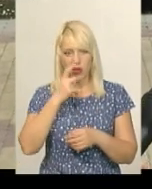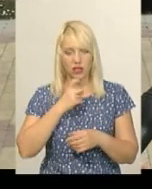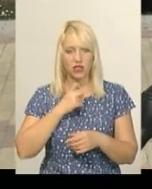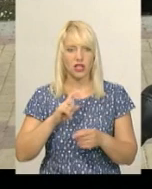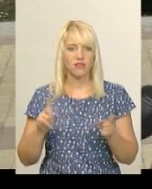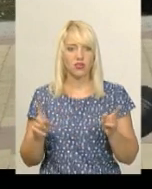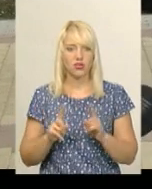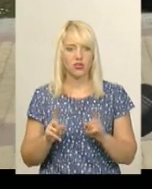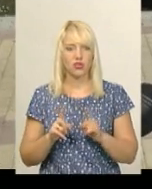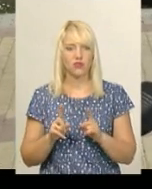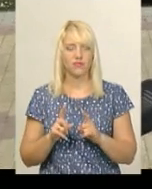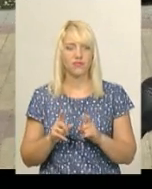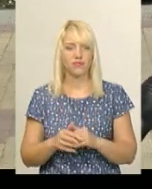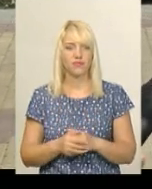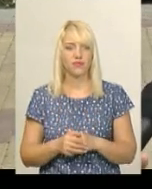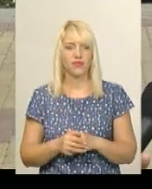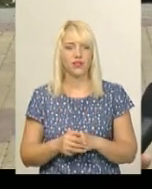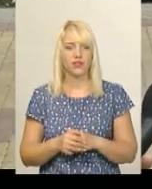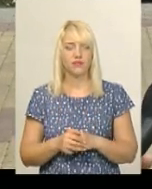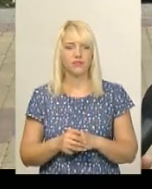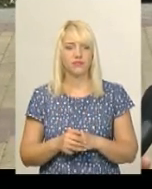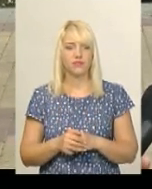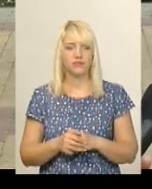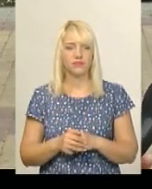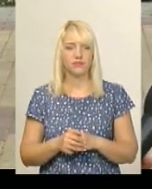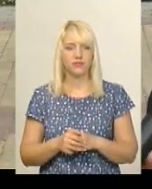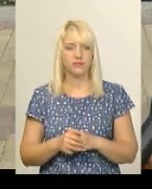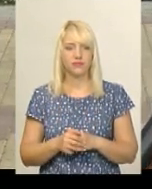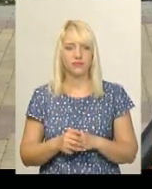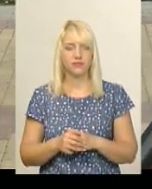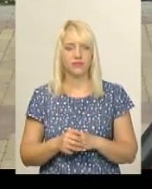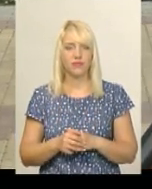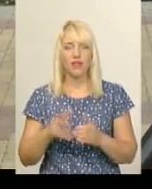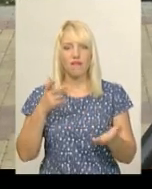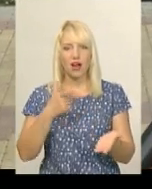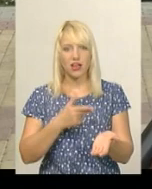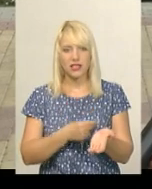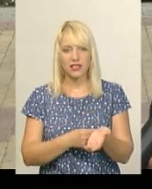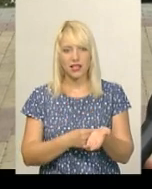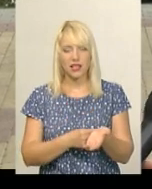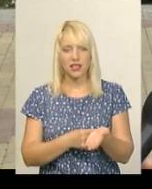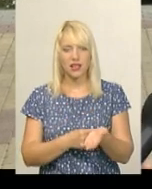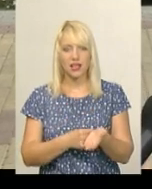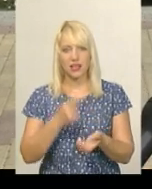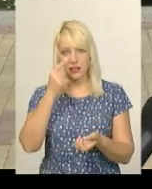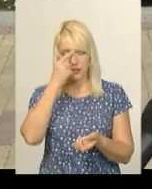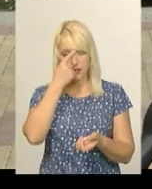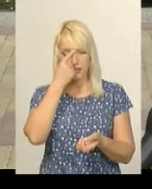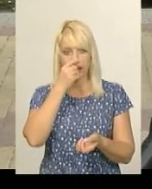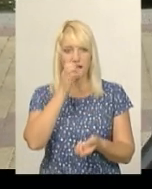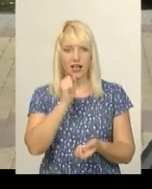що вакцини індійської